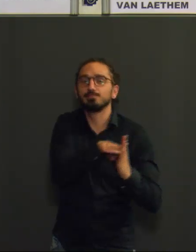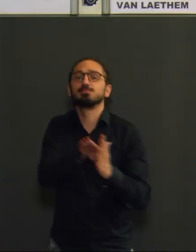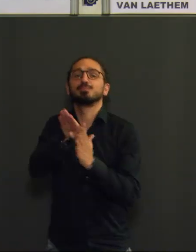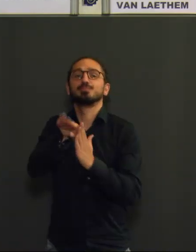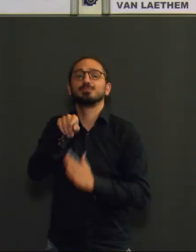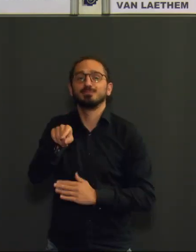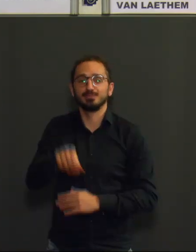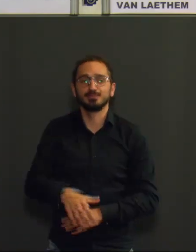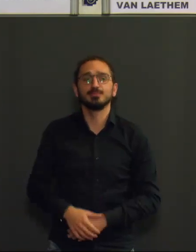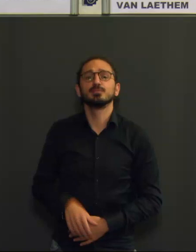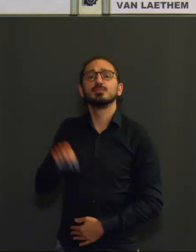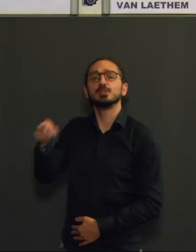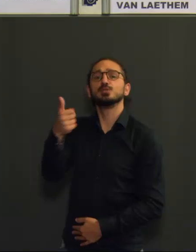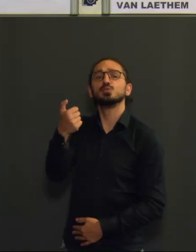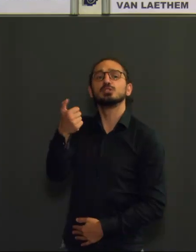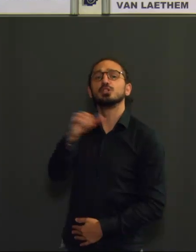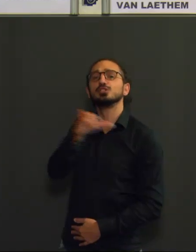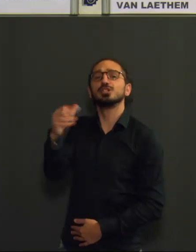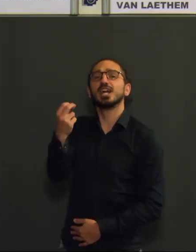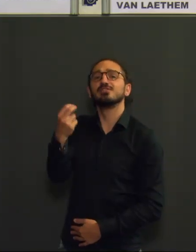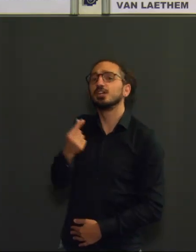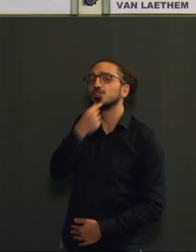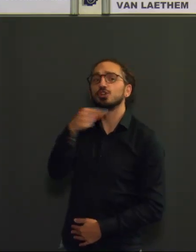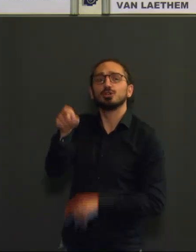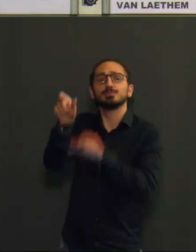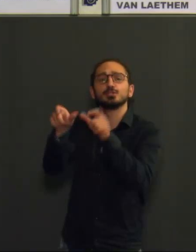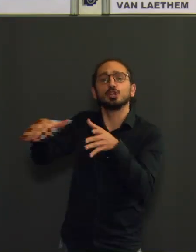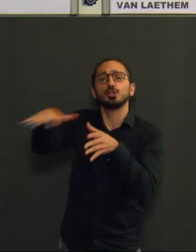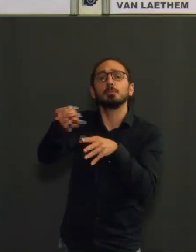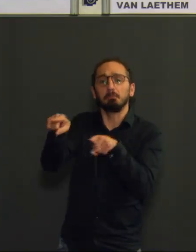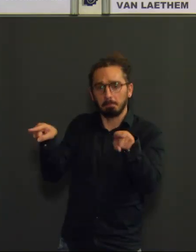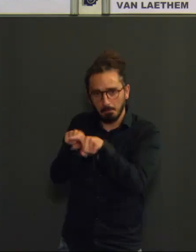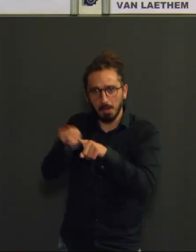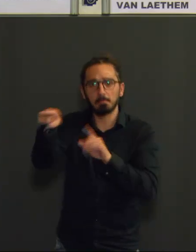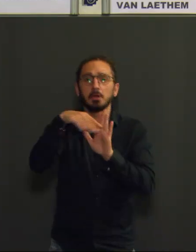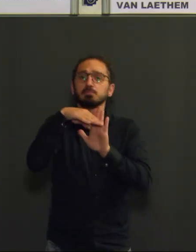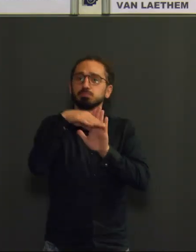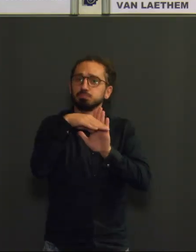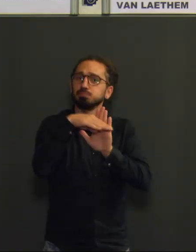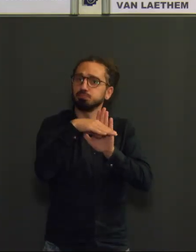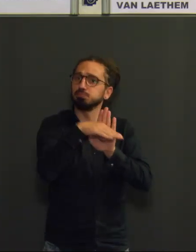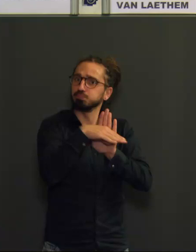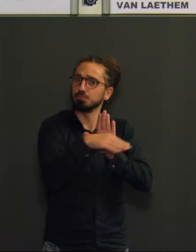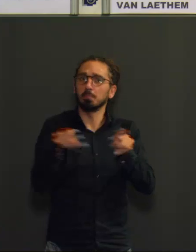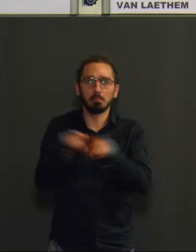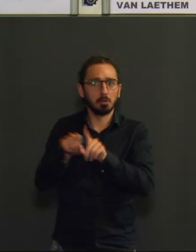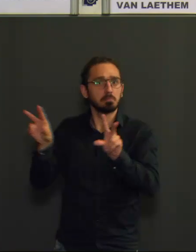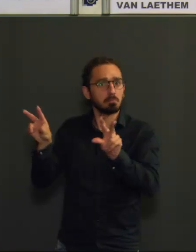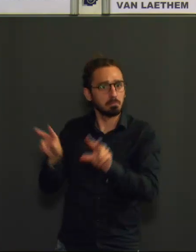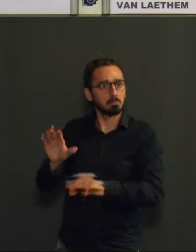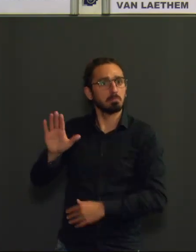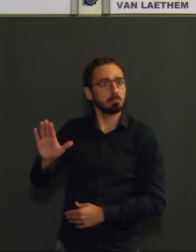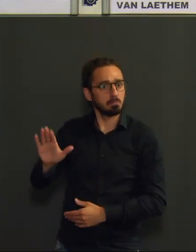chiffres continuent à diminuer. là aussi, on peut y voir l'extension de la campagne de